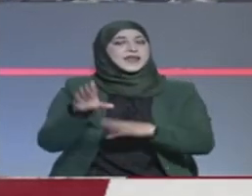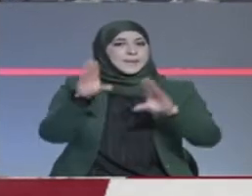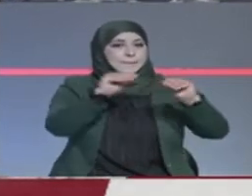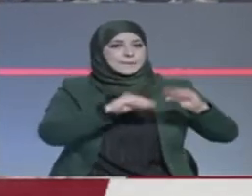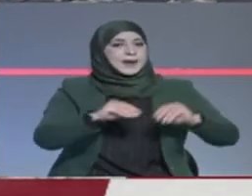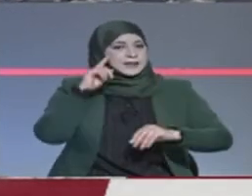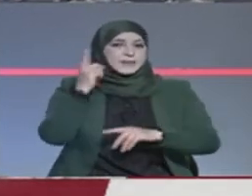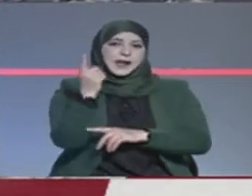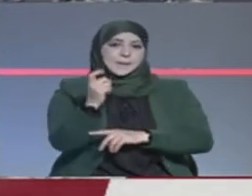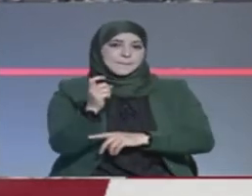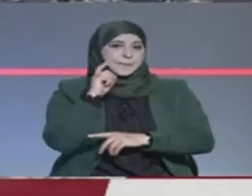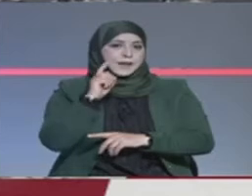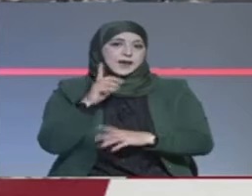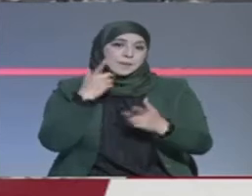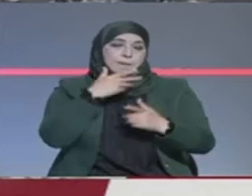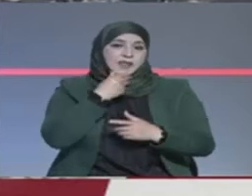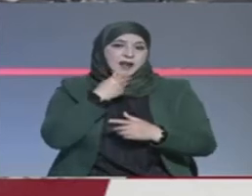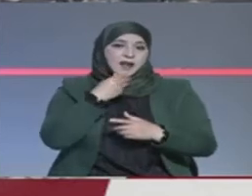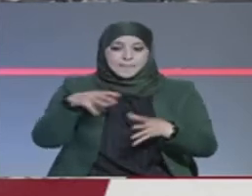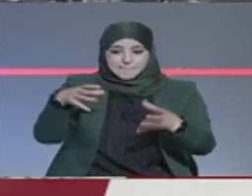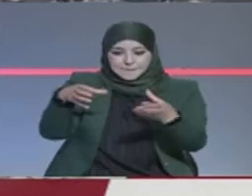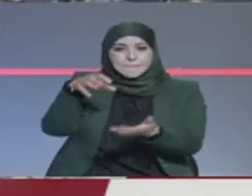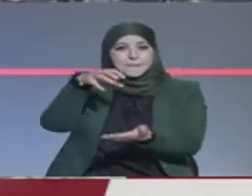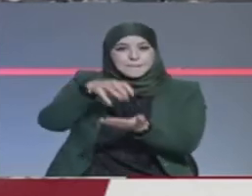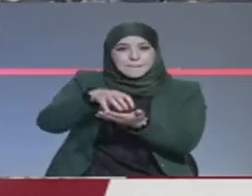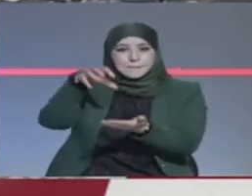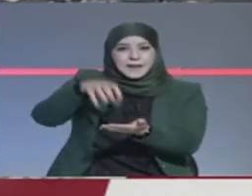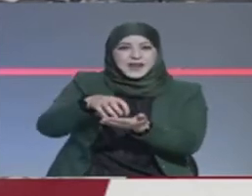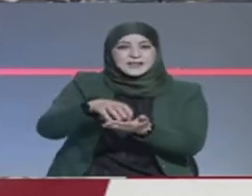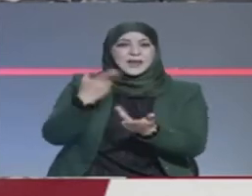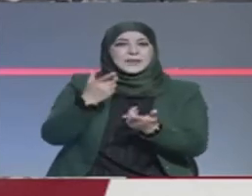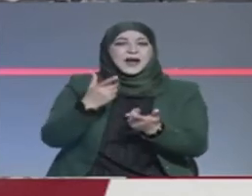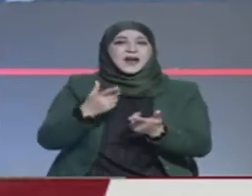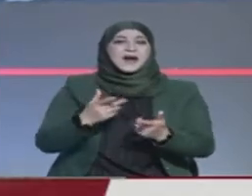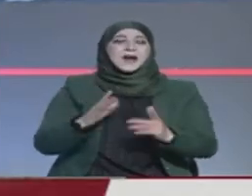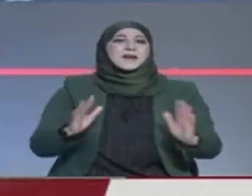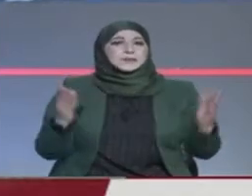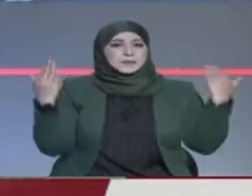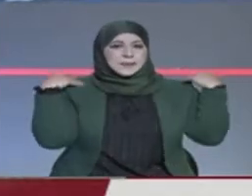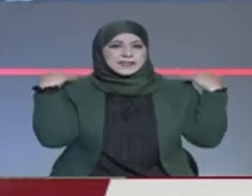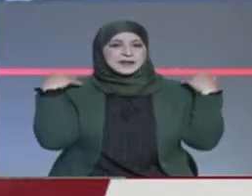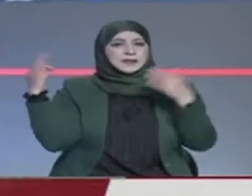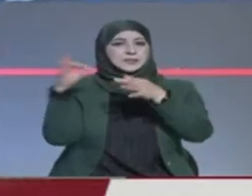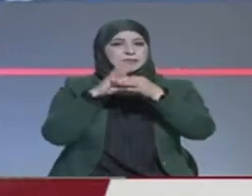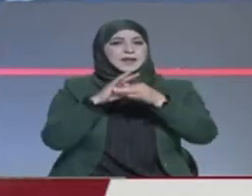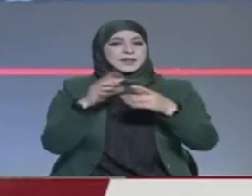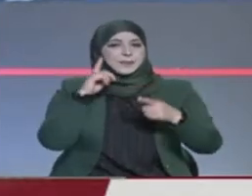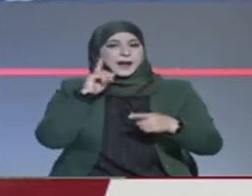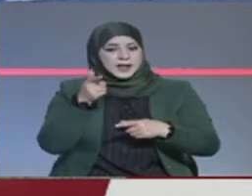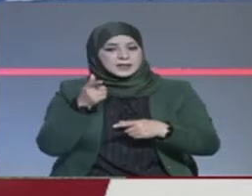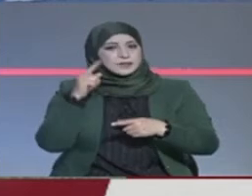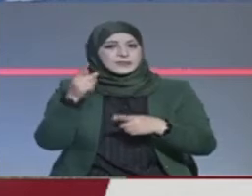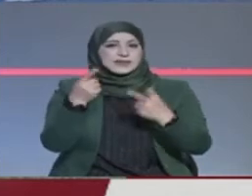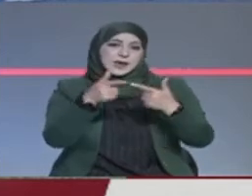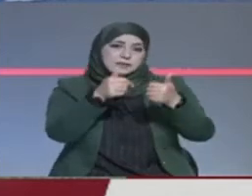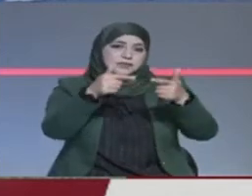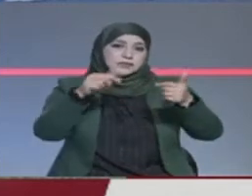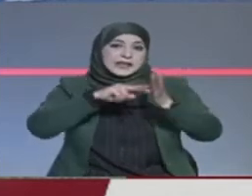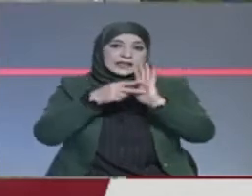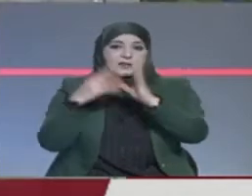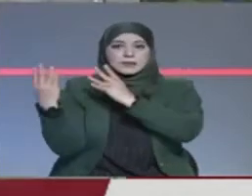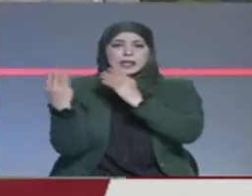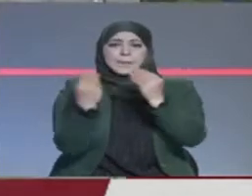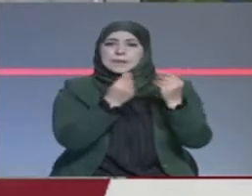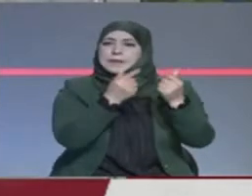المائية لغيرها لمدينة غار الملح في ولاية بنزرد التي حظيت بحلامة رمصار لما لها من تنوع إيكولوجي